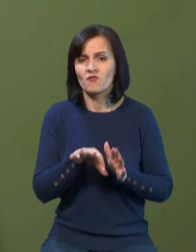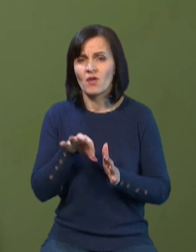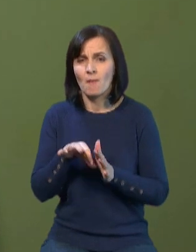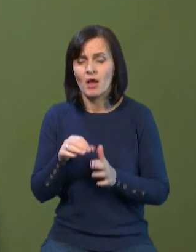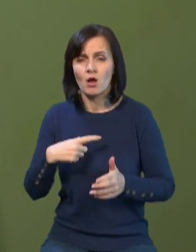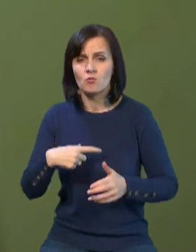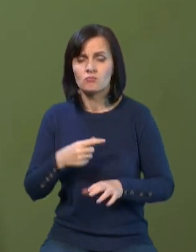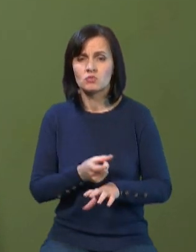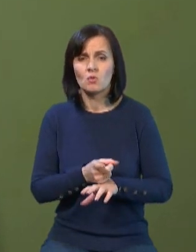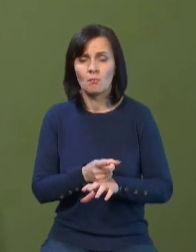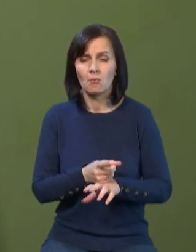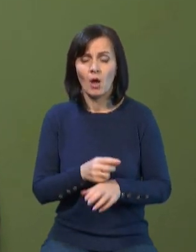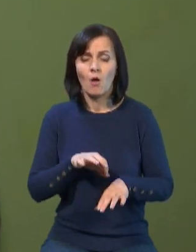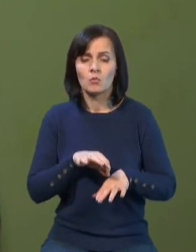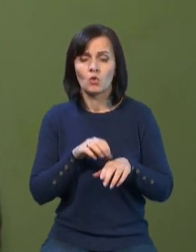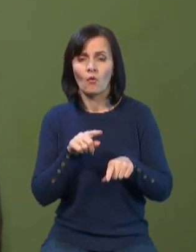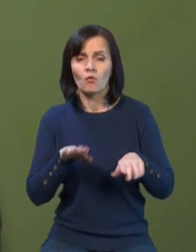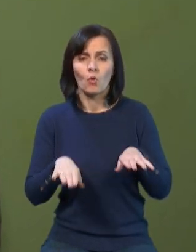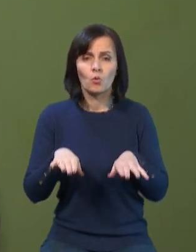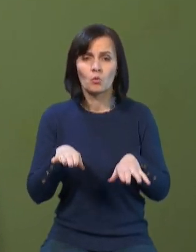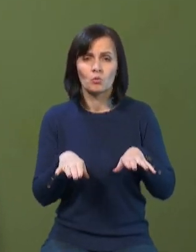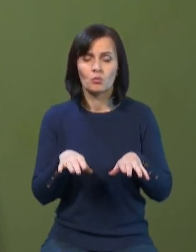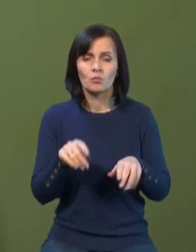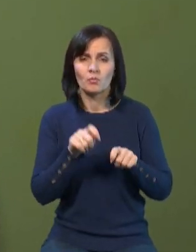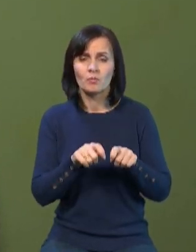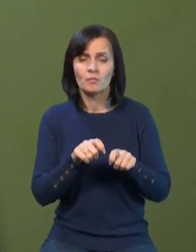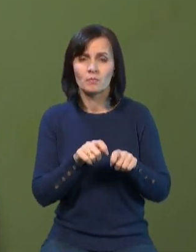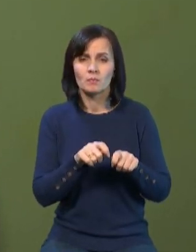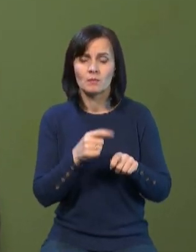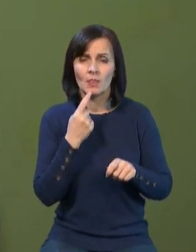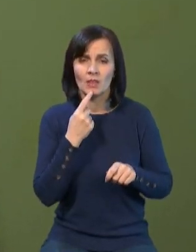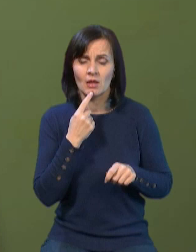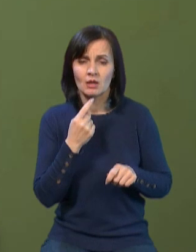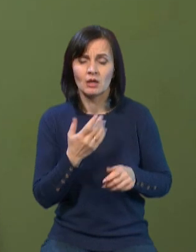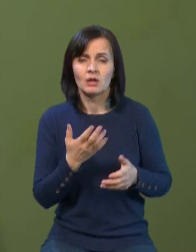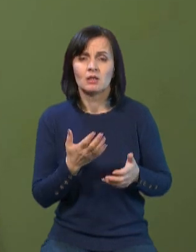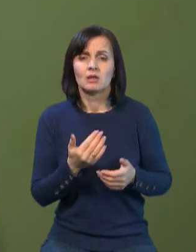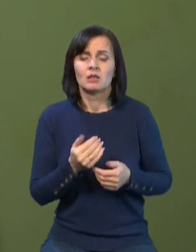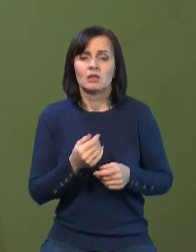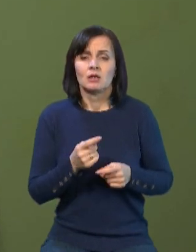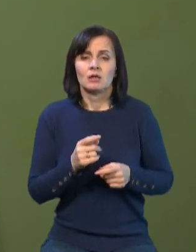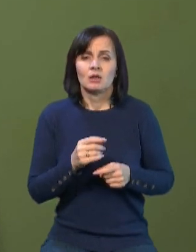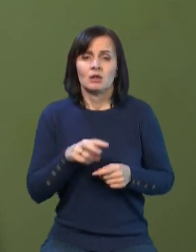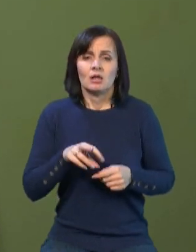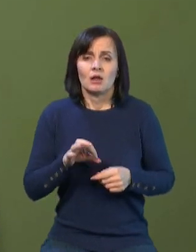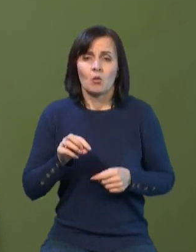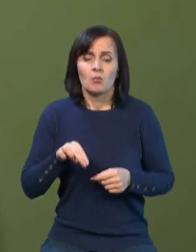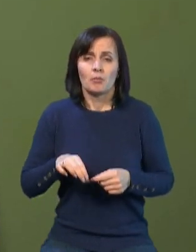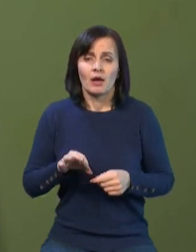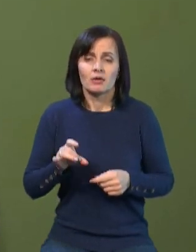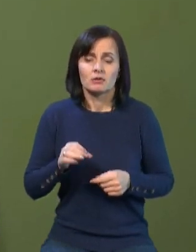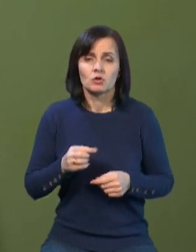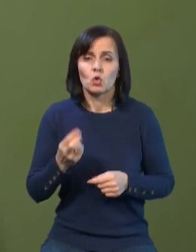проводять порівняльні випробування. І якщо багато країн купили «Лапард-2», а мова йде про те, що «Лапард-2» загрій бестселер,